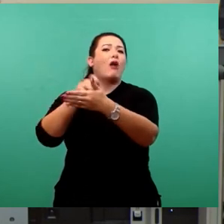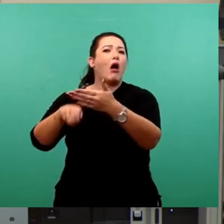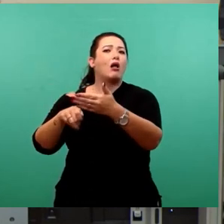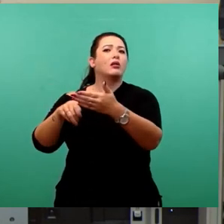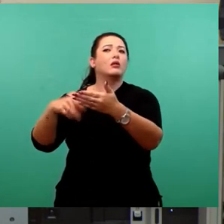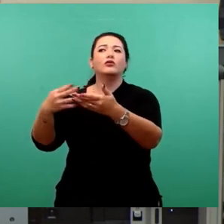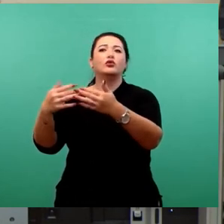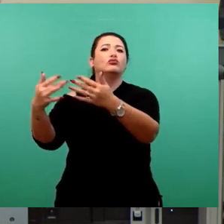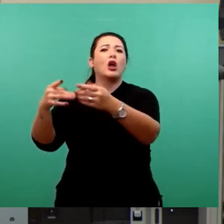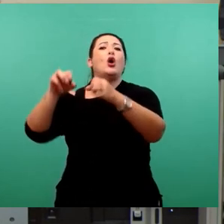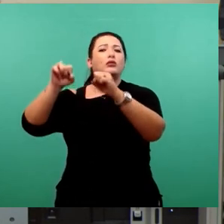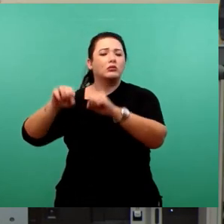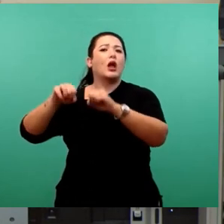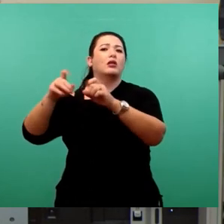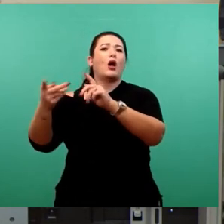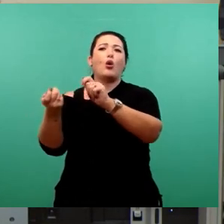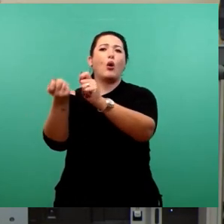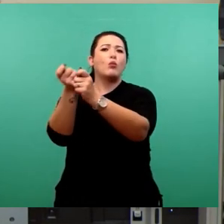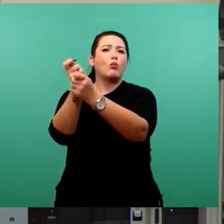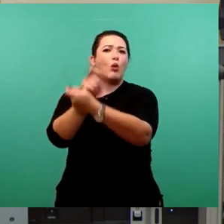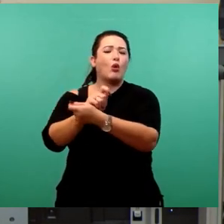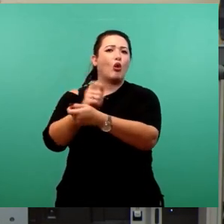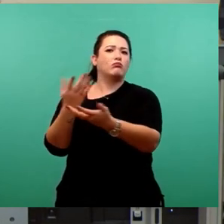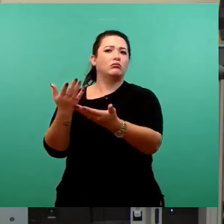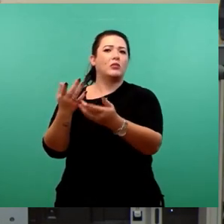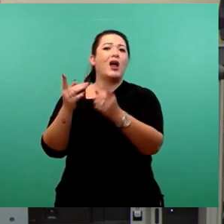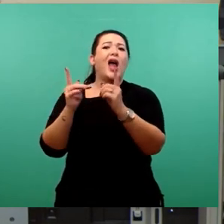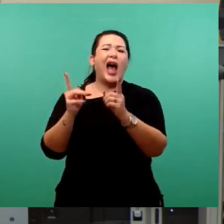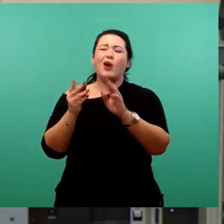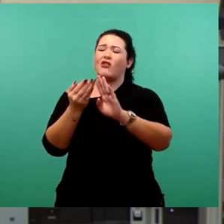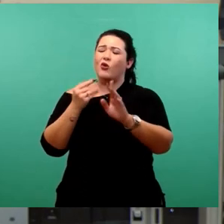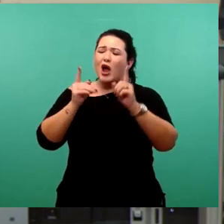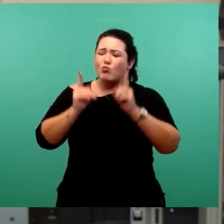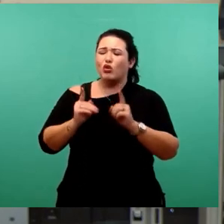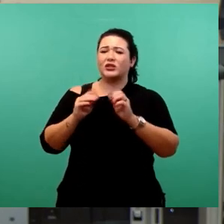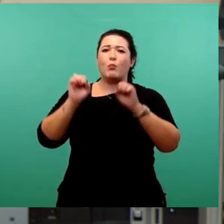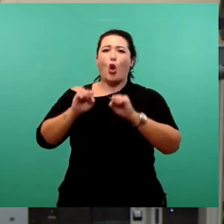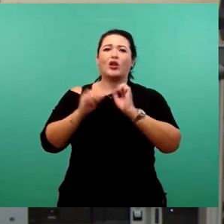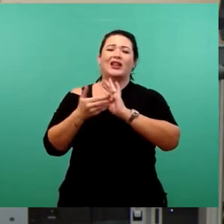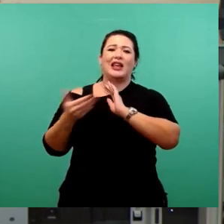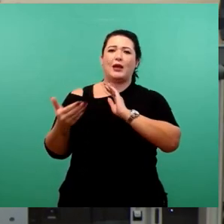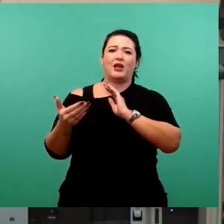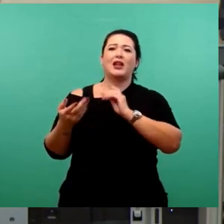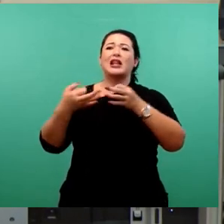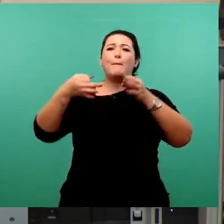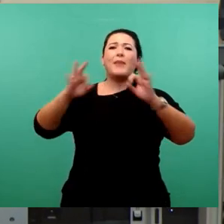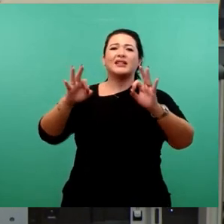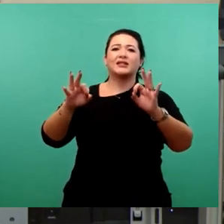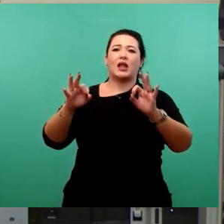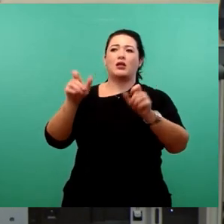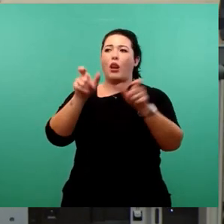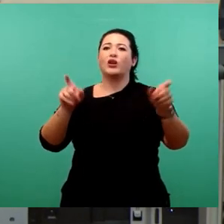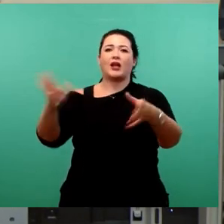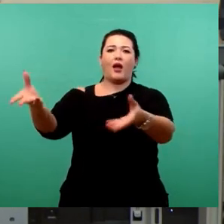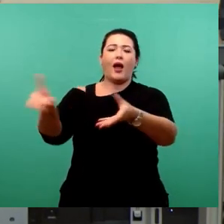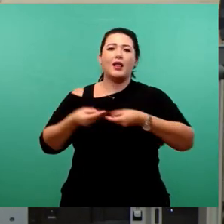im Amt. Das stimmt. Aber man sollte doch wenigstens die Möglichkeit geben, die Besten hier einzuladen, mitzumachen. Und